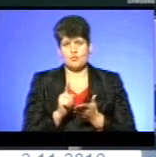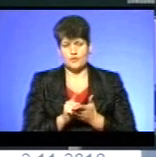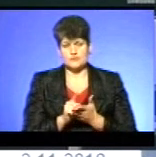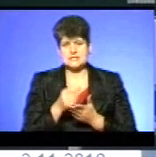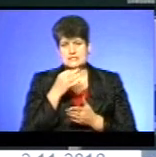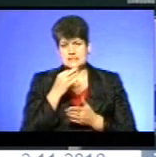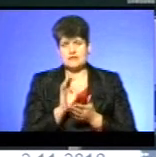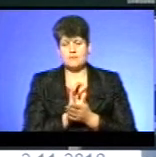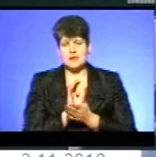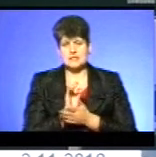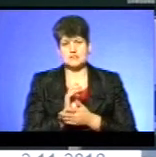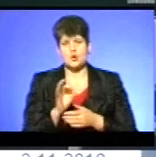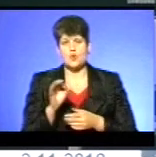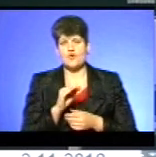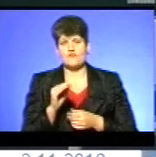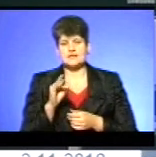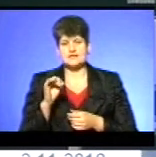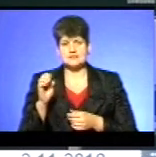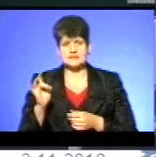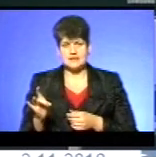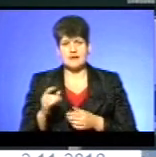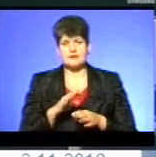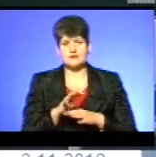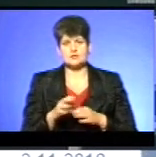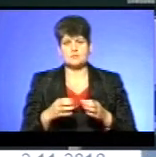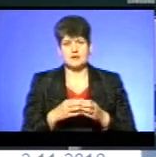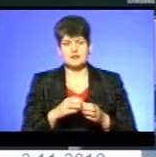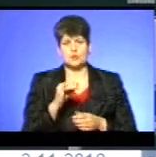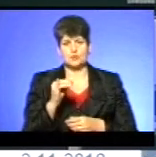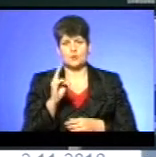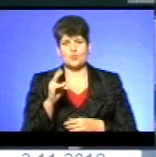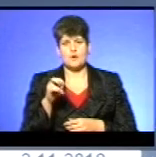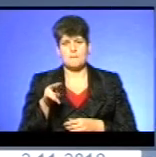повідомив пресофіцер Тернопільської окремої артилерійської бригади Юрій Кульпа.